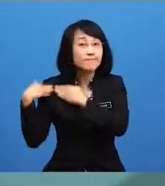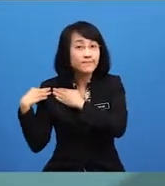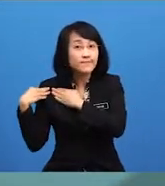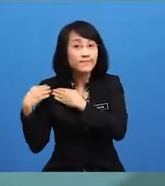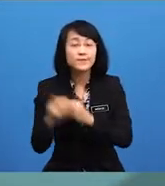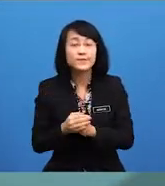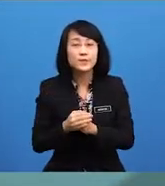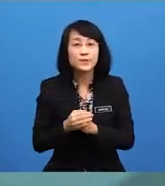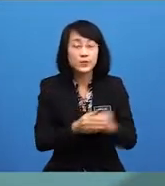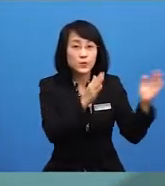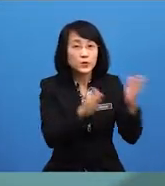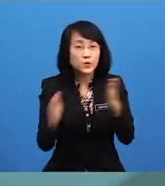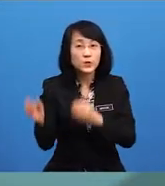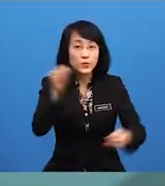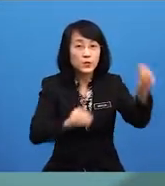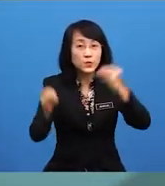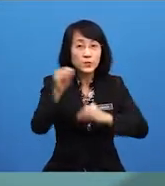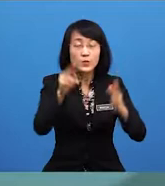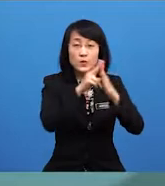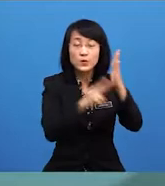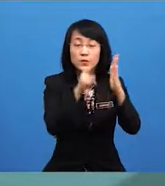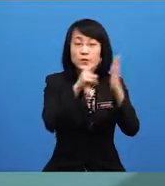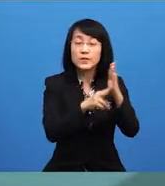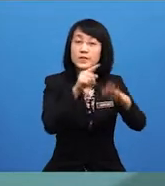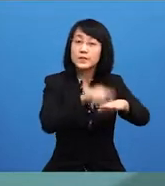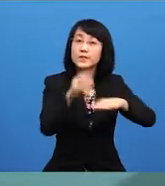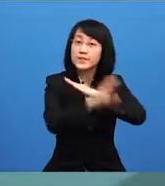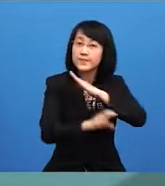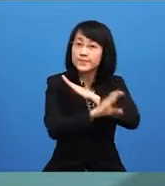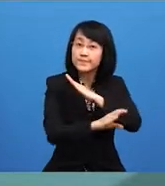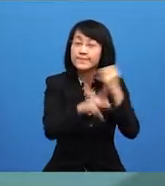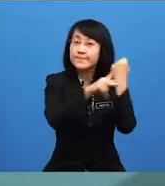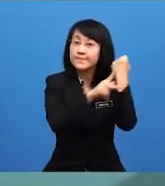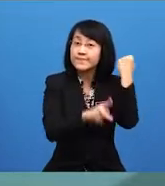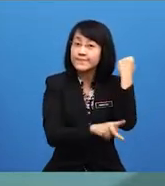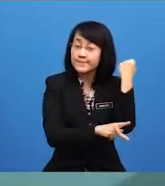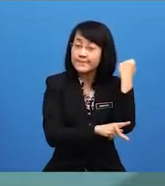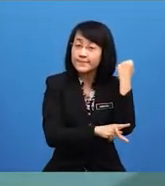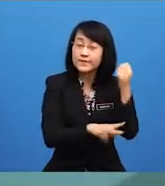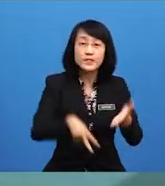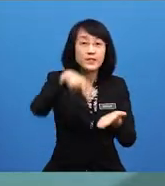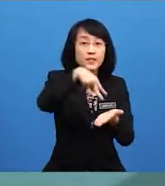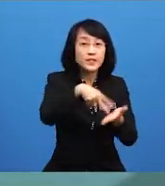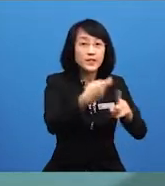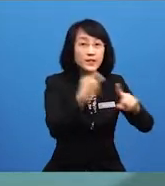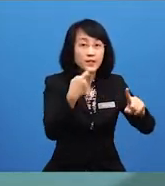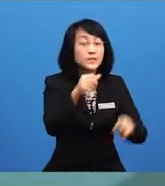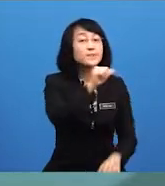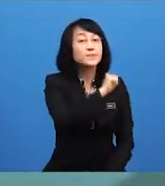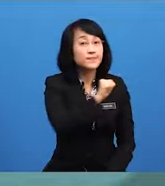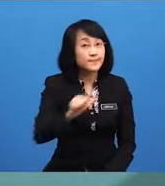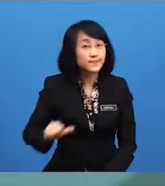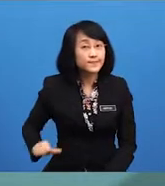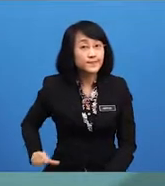menggubal undang-undang di negara kita. Parlimen terdiri daripada yang dipertua agung,